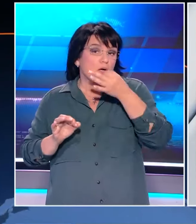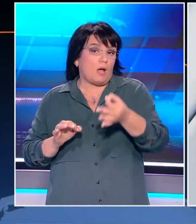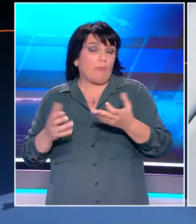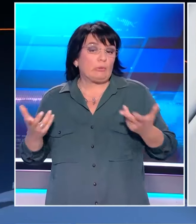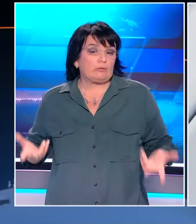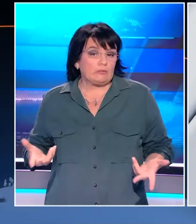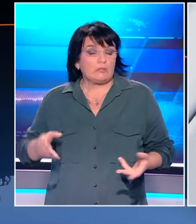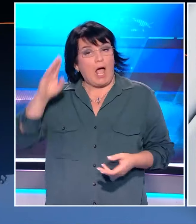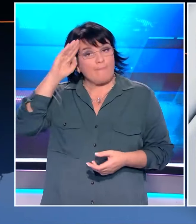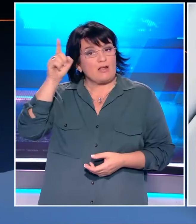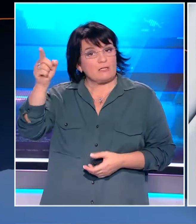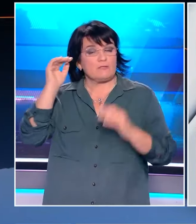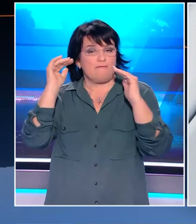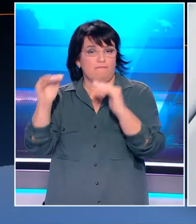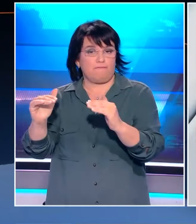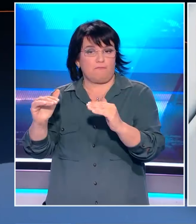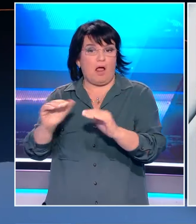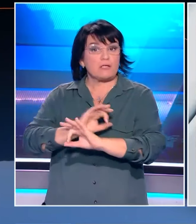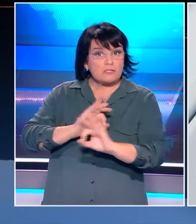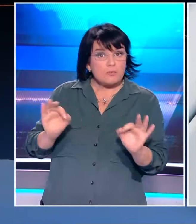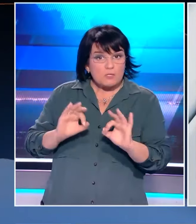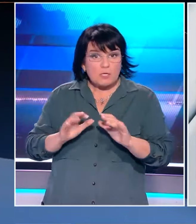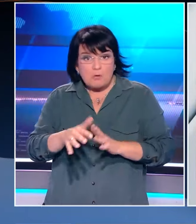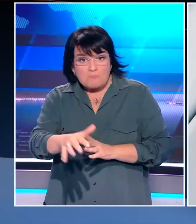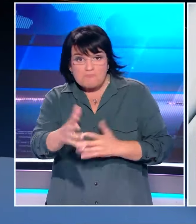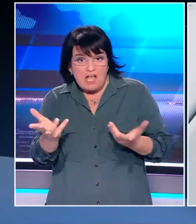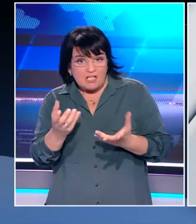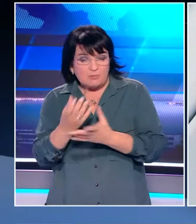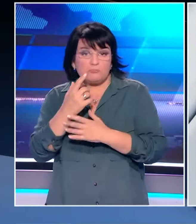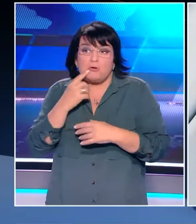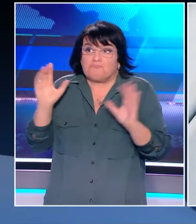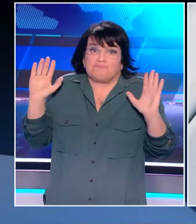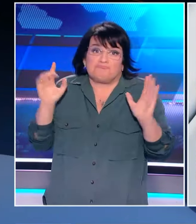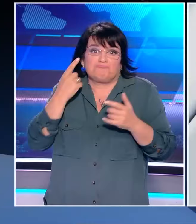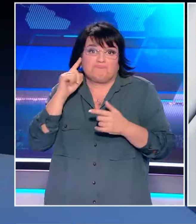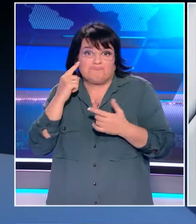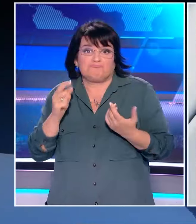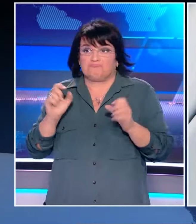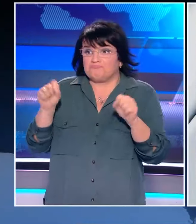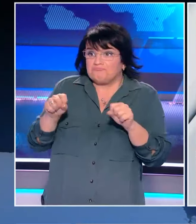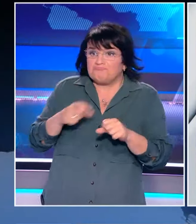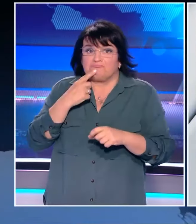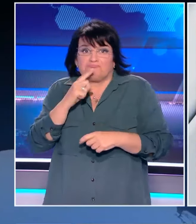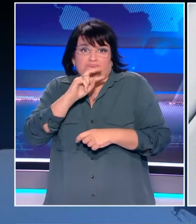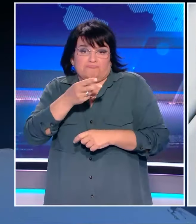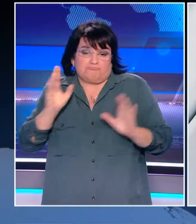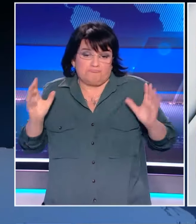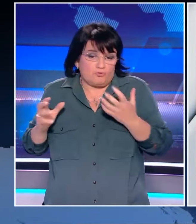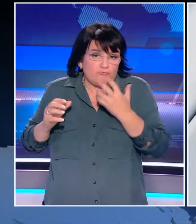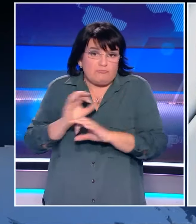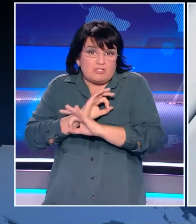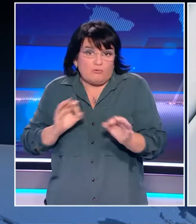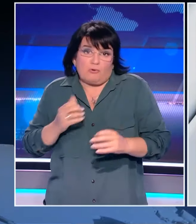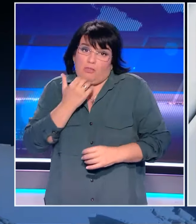είναι αυτό, ότι είναι στην Αμερική τώρα. Δεν το αποκλείετε πάντως. Δεν μπορώ να αποκλείσω, δεν μπορώ να επιβεβαιώσω, δεν μπορώ να κάνω τίποτα σοβαρό και